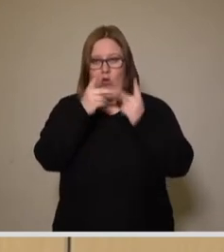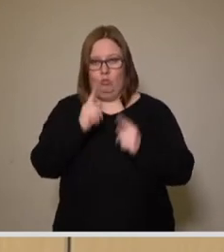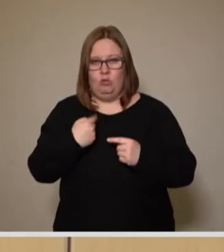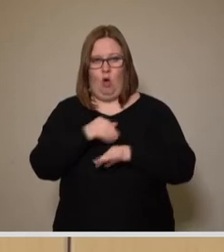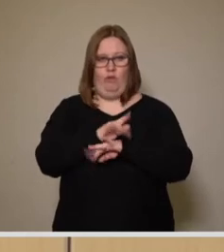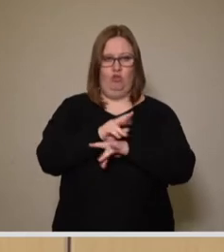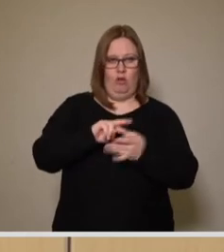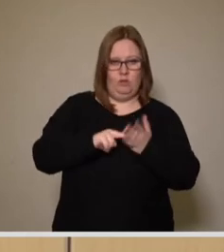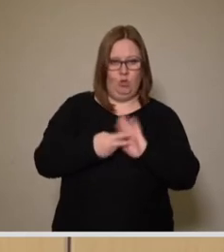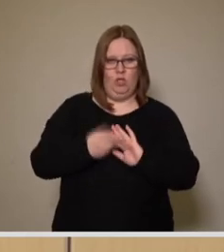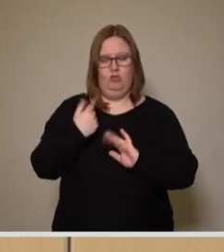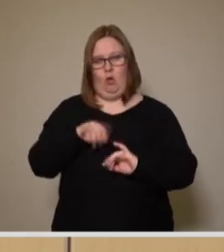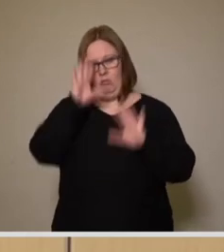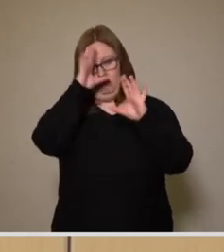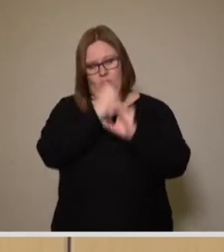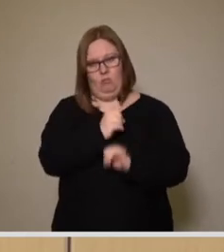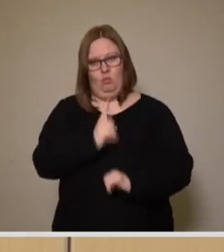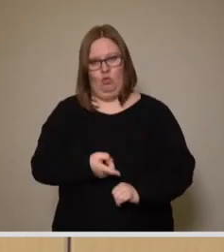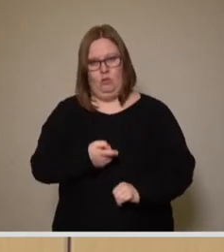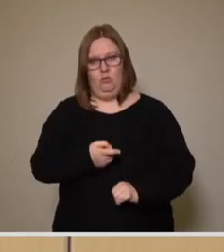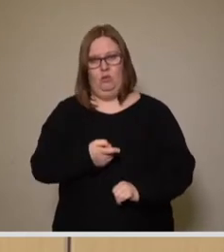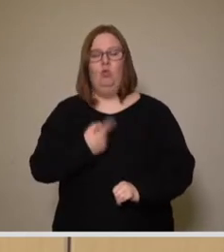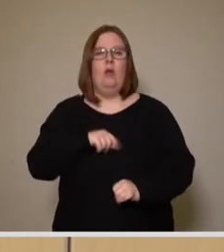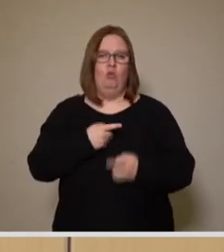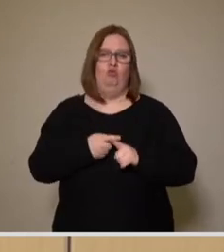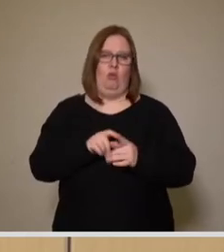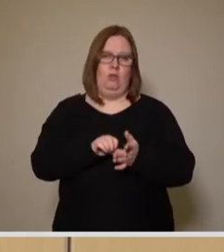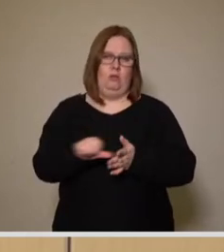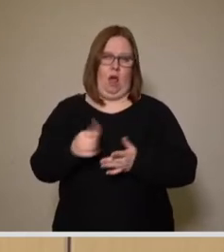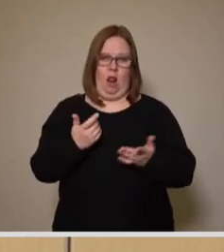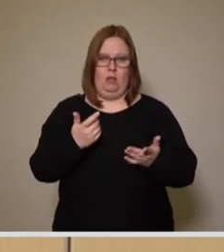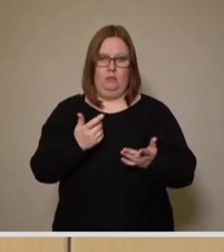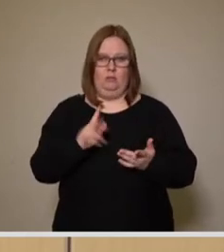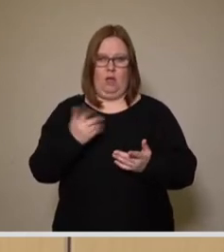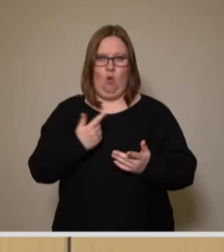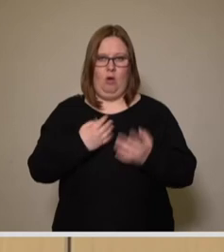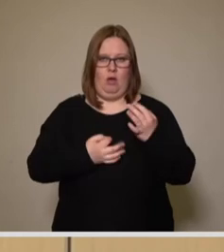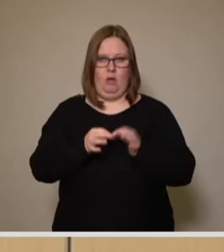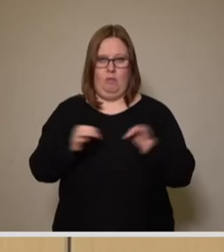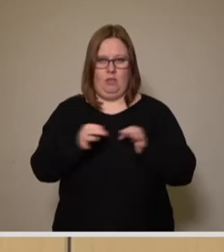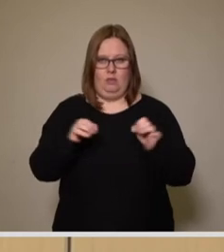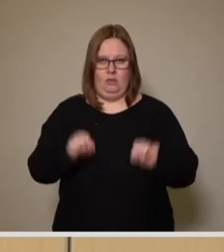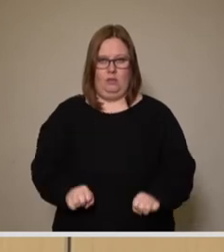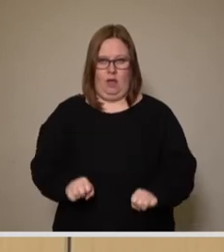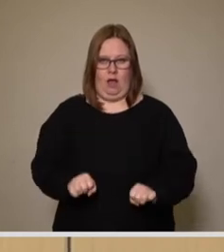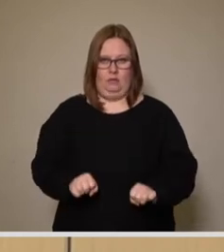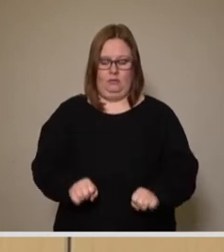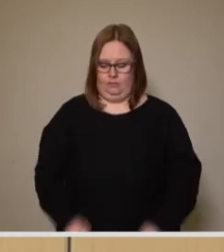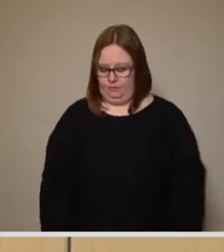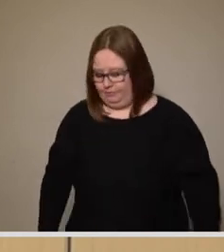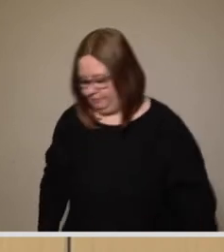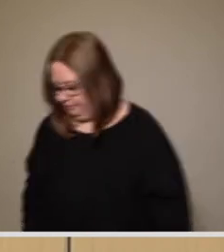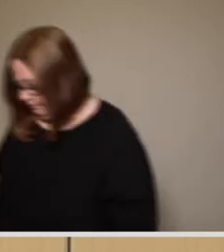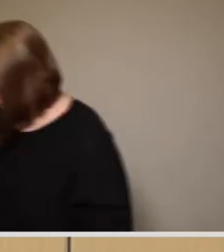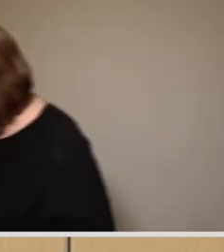wirtschaftspolitisch dort reagieren und wir können es an unseren Steuerzahlen auch abmessen. Zum